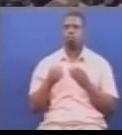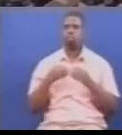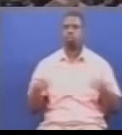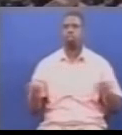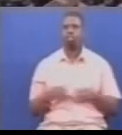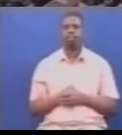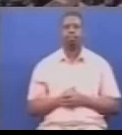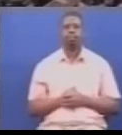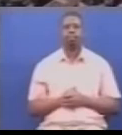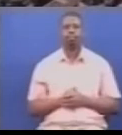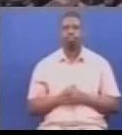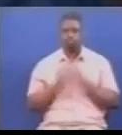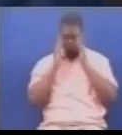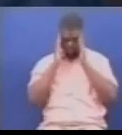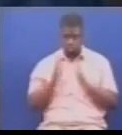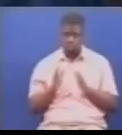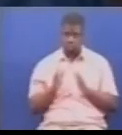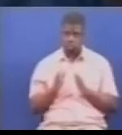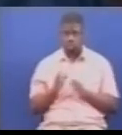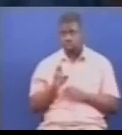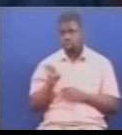Mwishimua hawa gasia, swali na lufata.